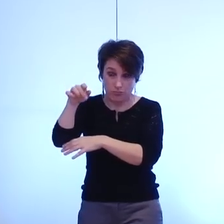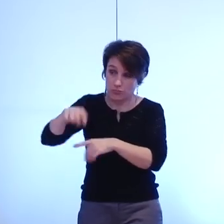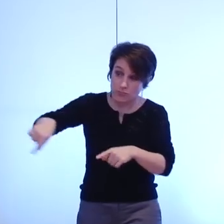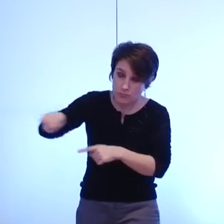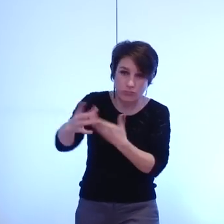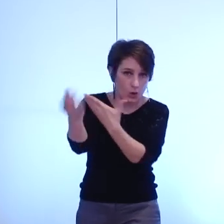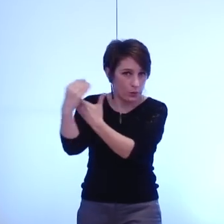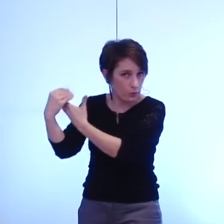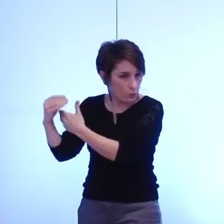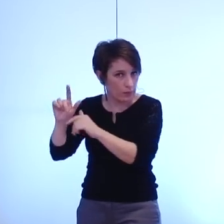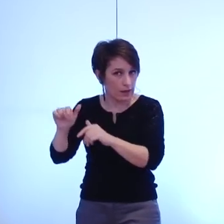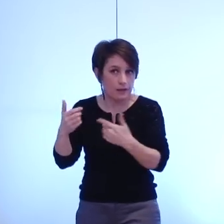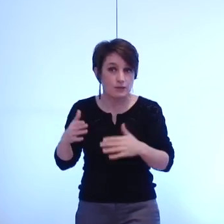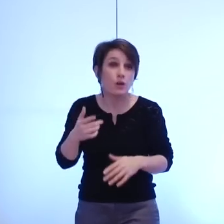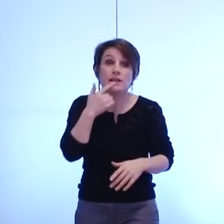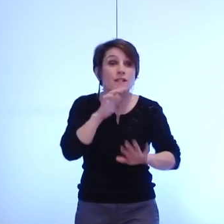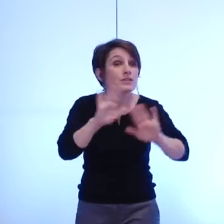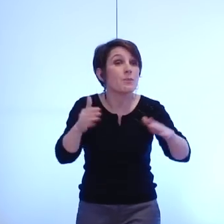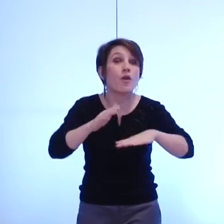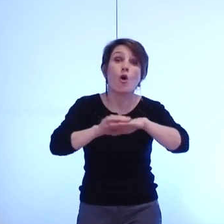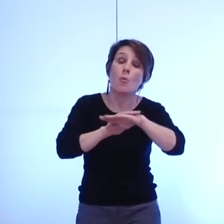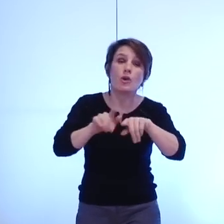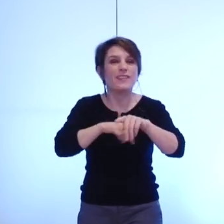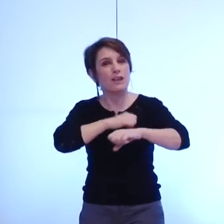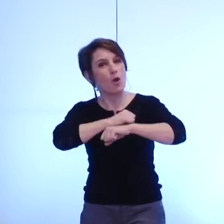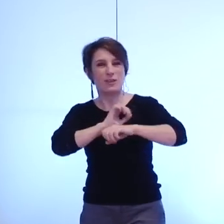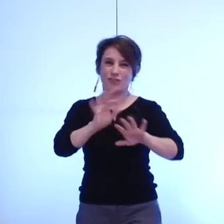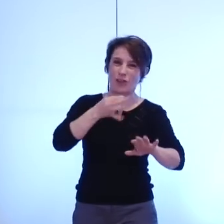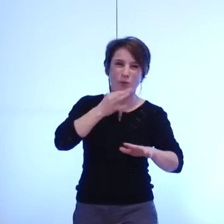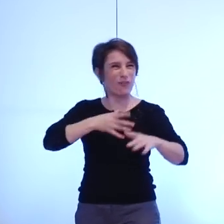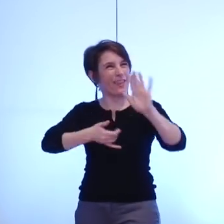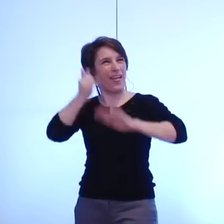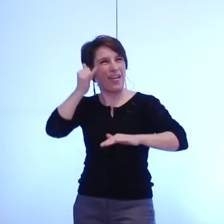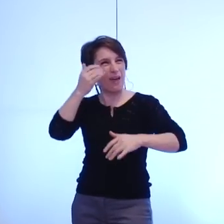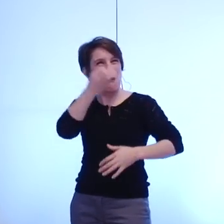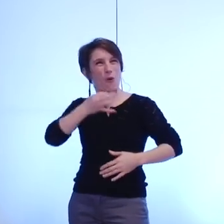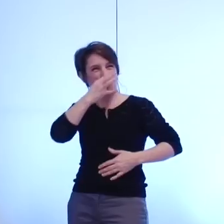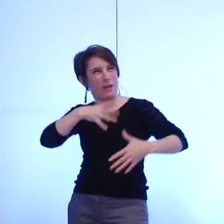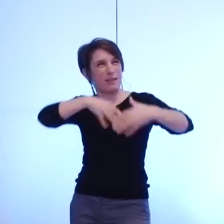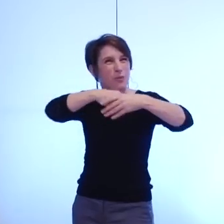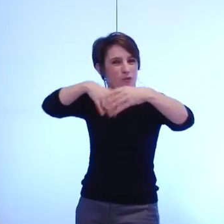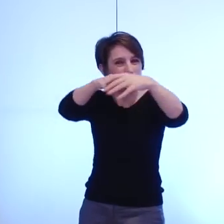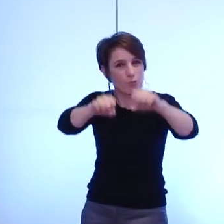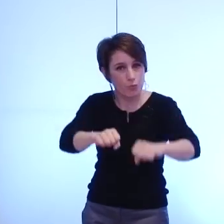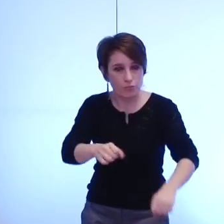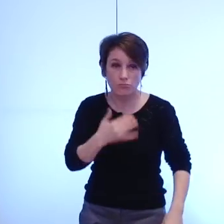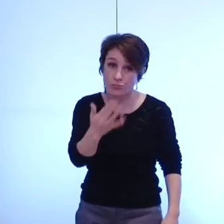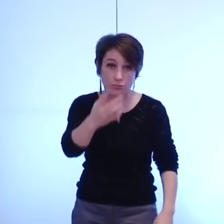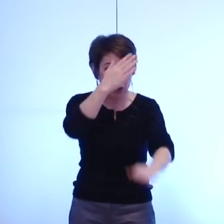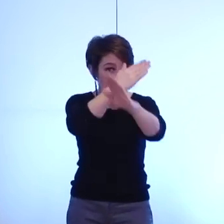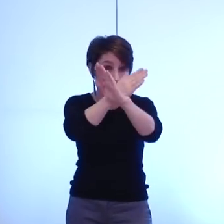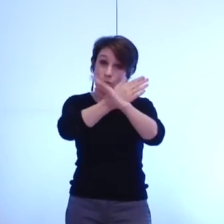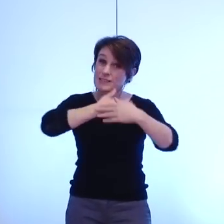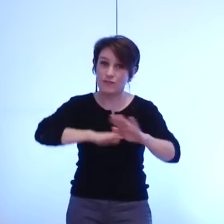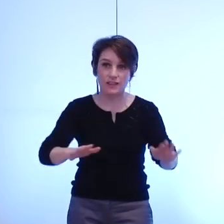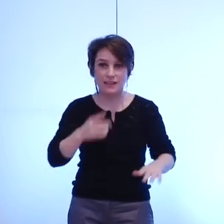adhère donc c'est fini la politique de guichet c'est terminé l'idée selon laquelle chacun avec son petit ticket devant le bureau